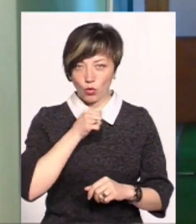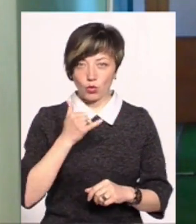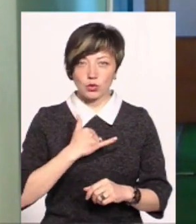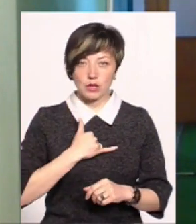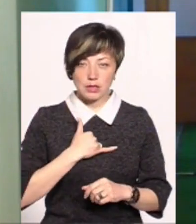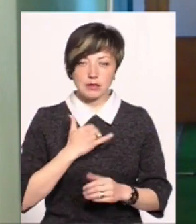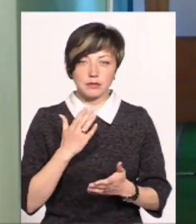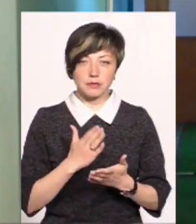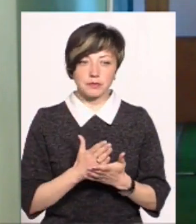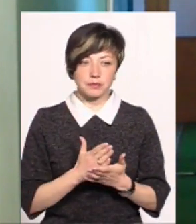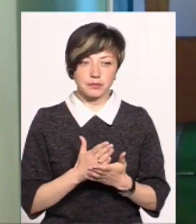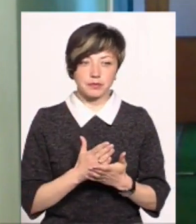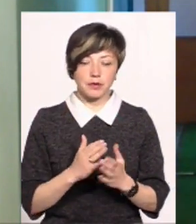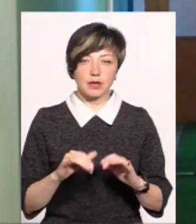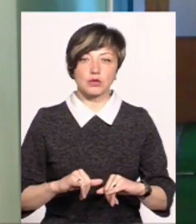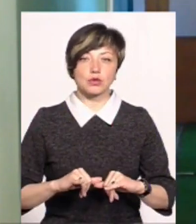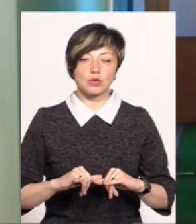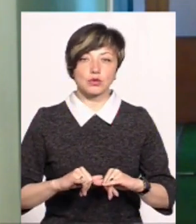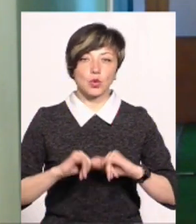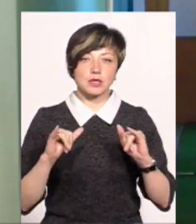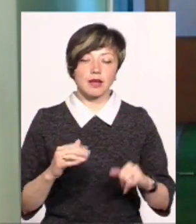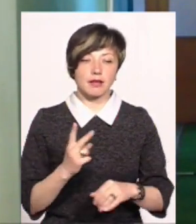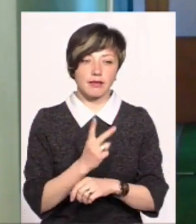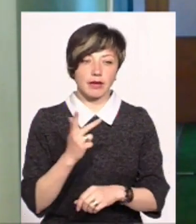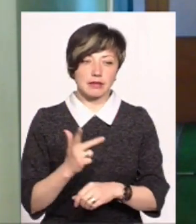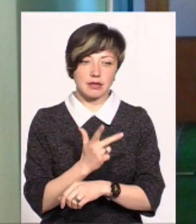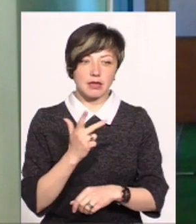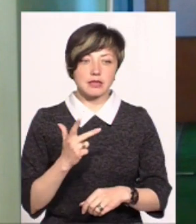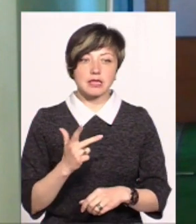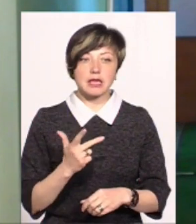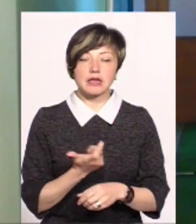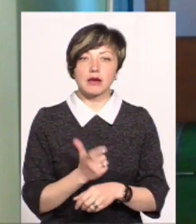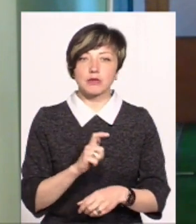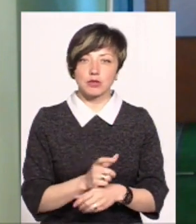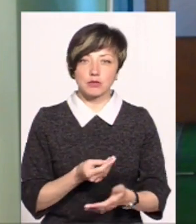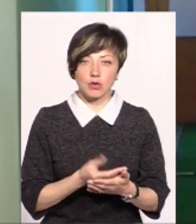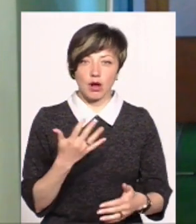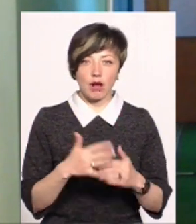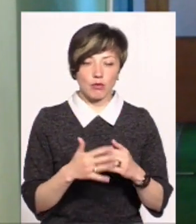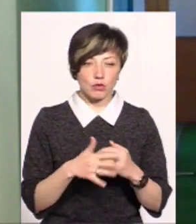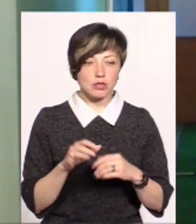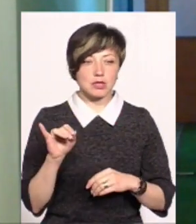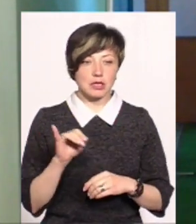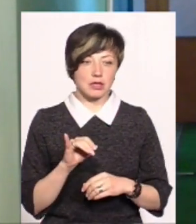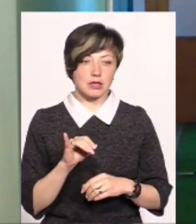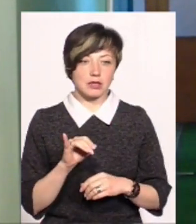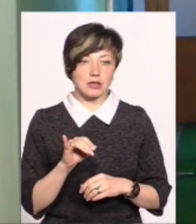у нас спостерігається зростання в 2-3 рази. Найбільше зросла вартість капусти і